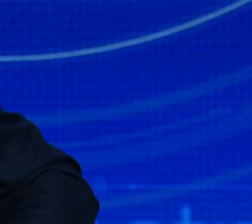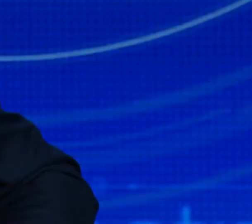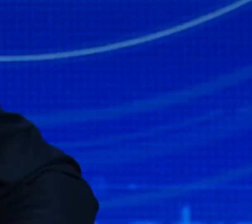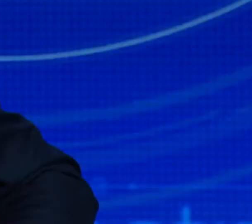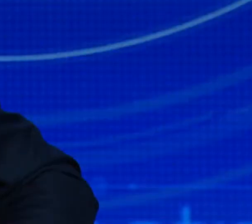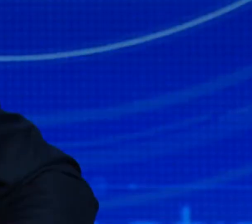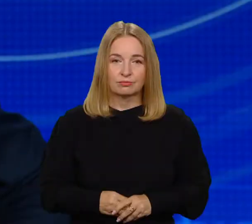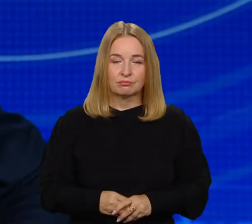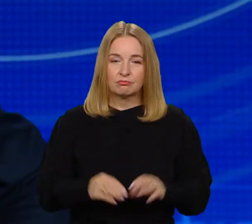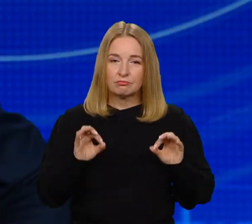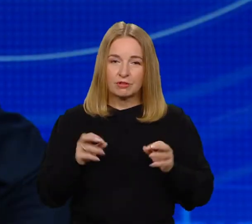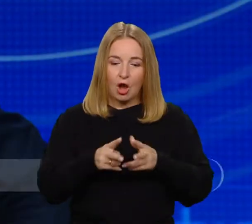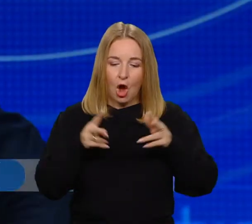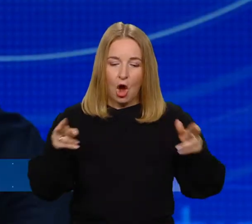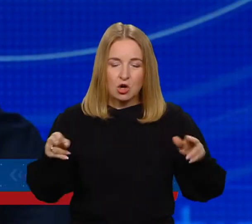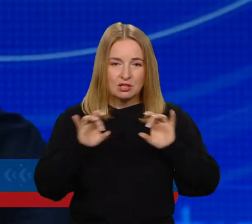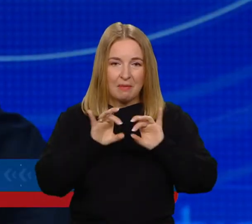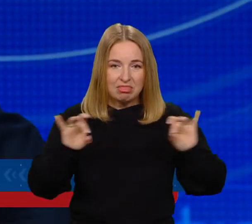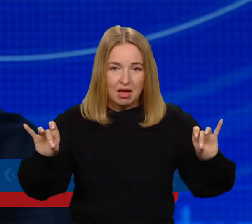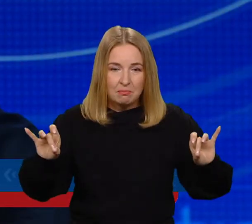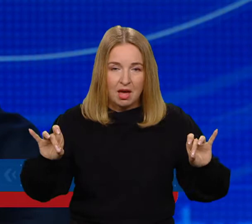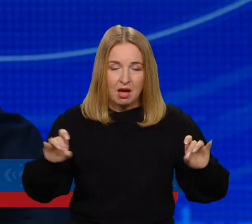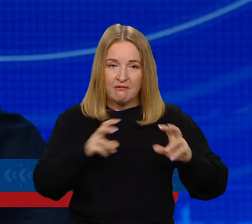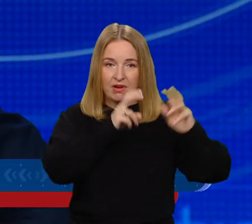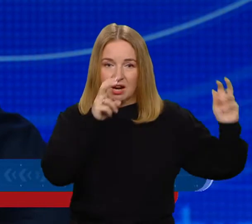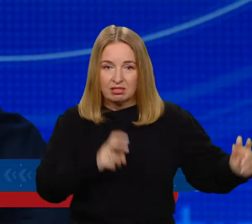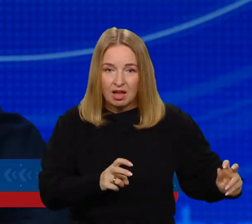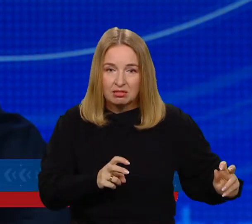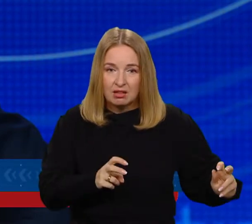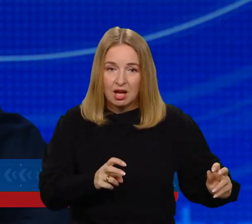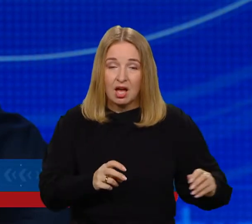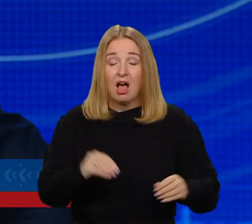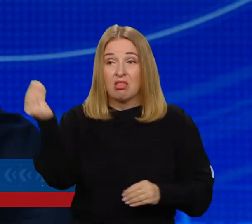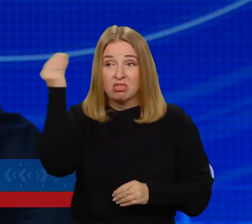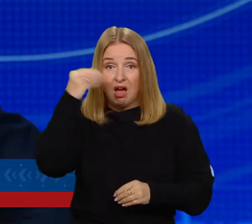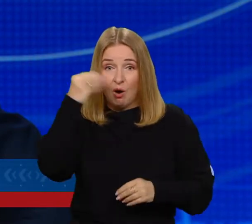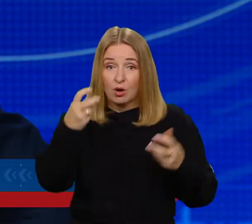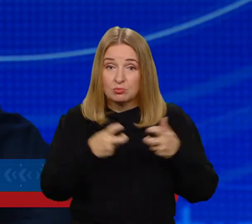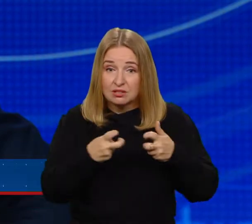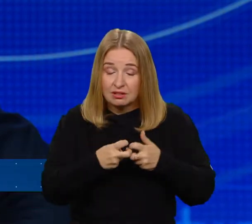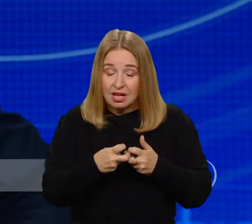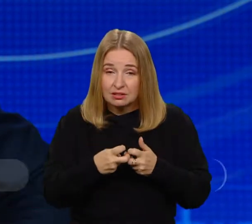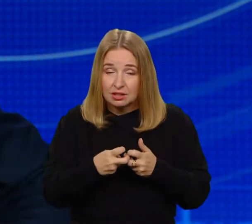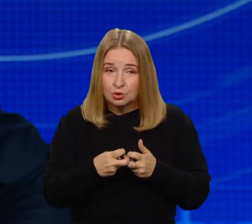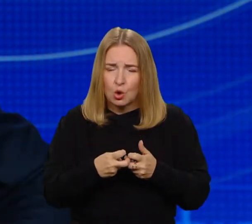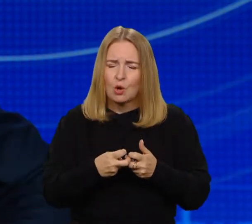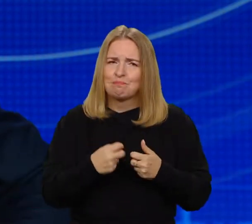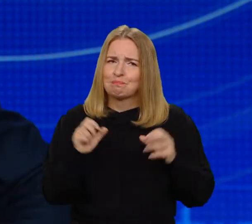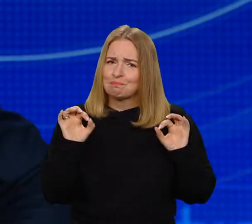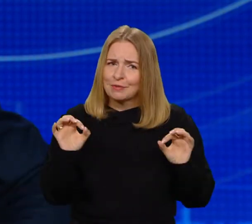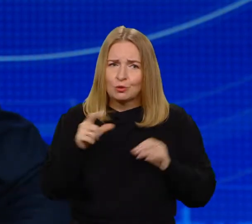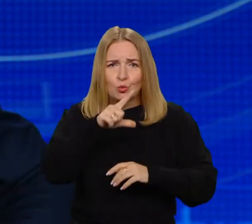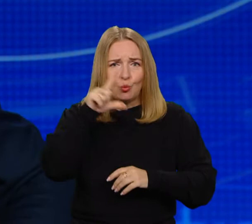Czas pandemii, izolacji, lockdownu i zdalnego nauczania sprawił, że wielu z nas zaczęło sobie zadawać pytania fundamentalne.